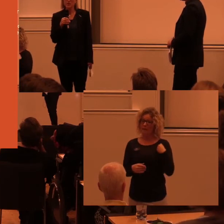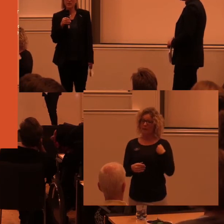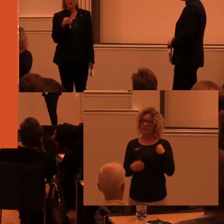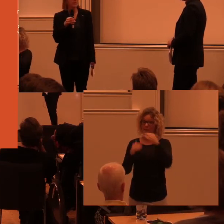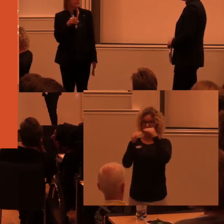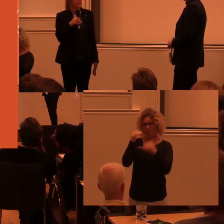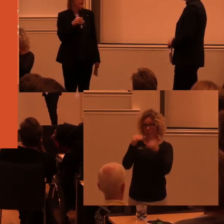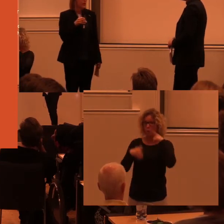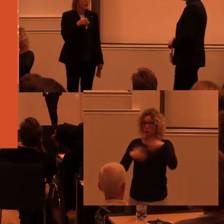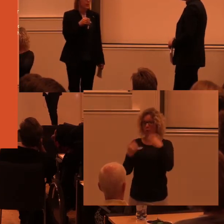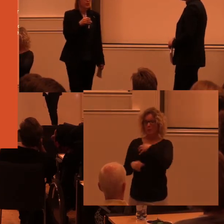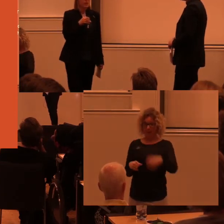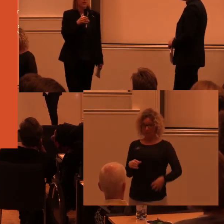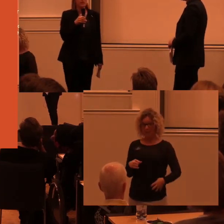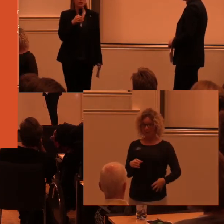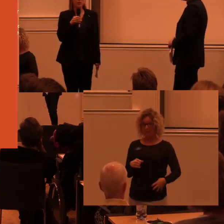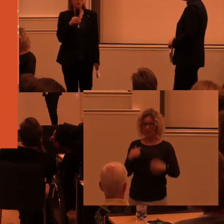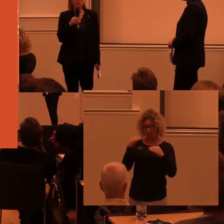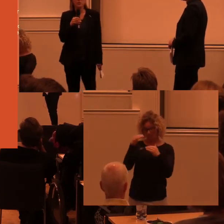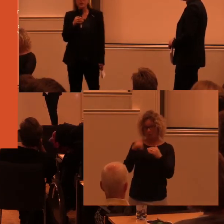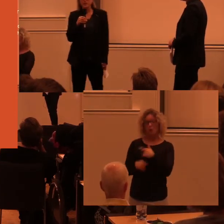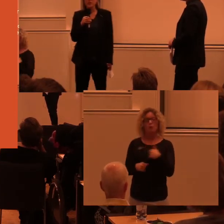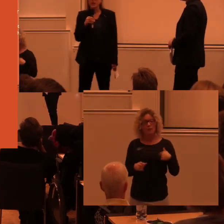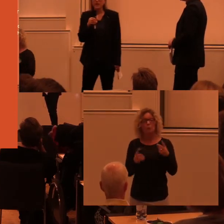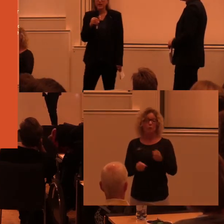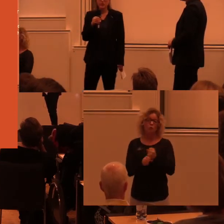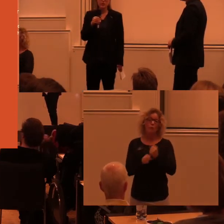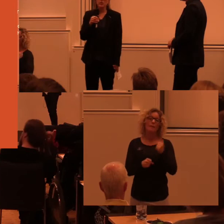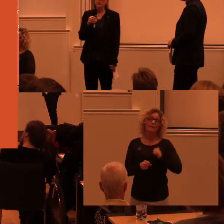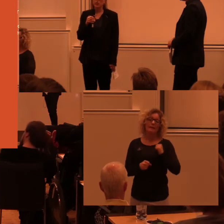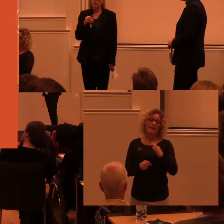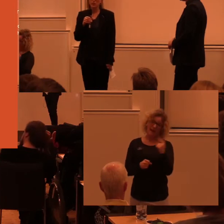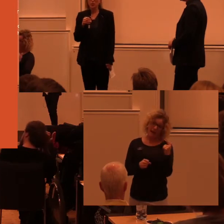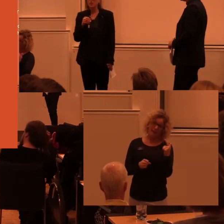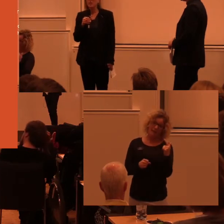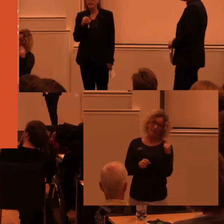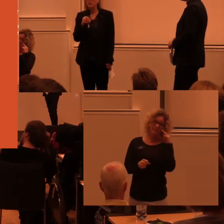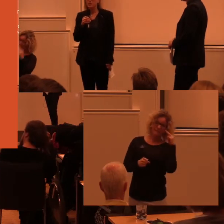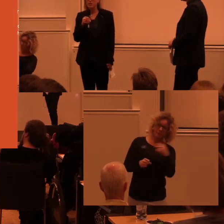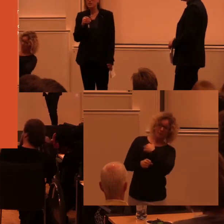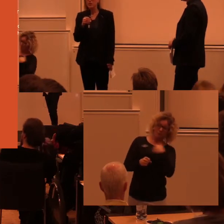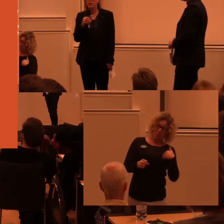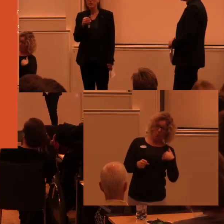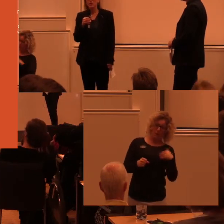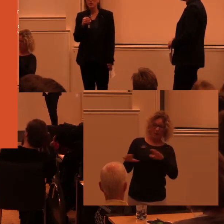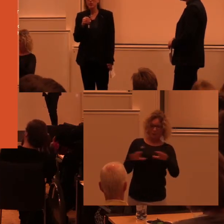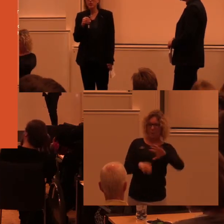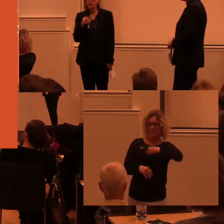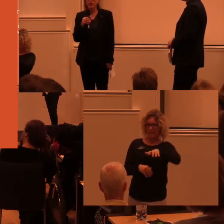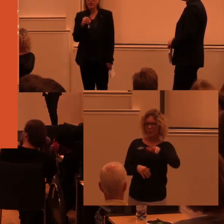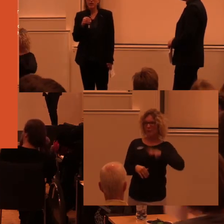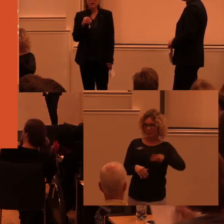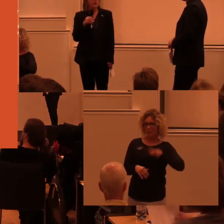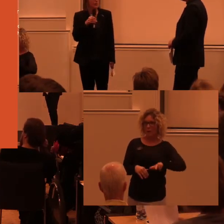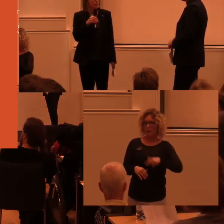kulturdepartementet. Och vi jobbar också med tillgänglighet utifrån vårt sektors ansvar. Vi jobbar